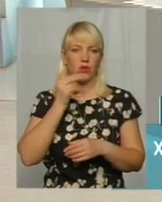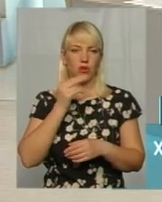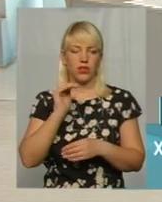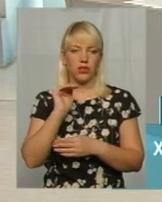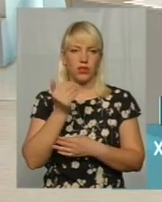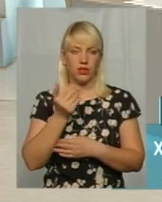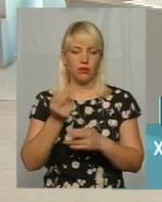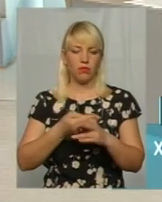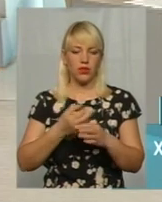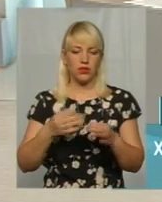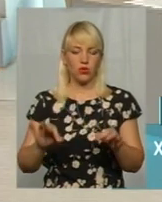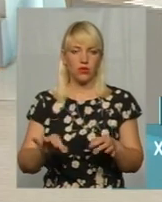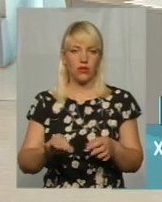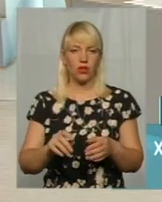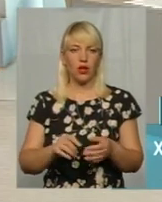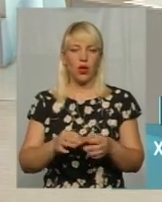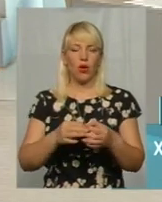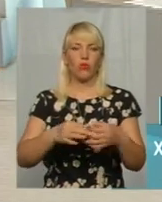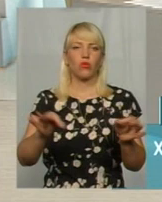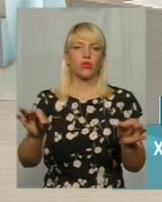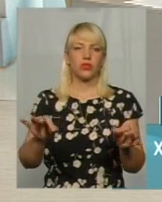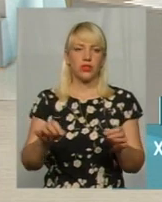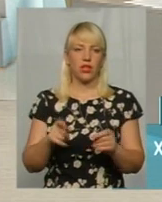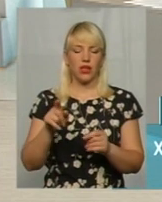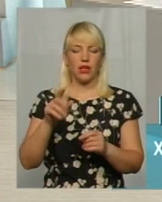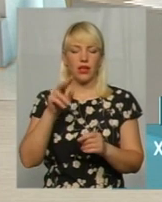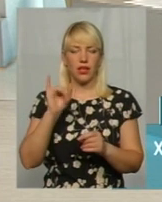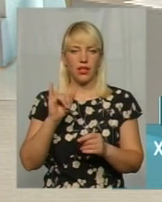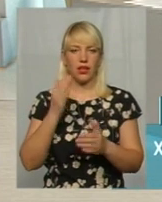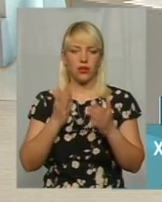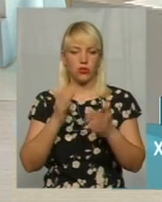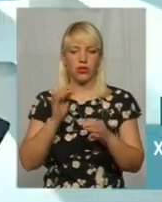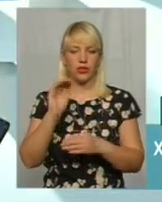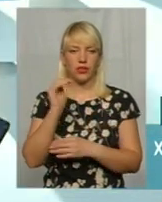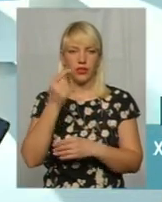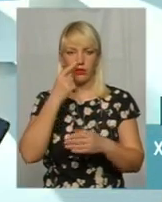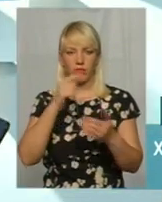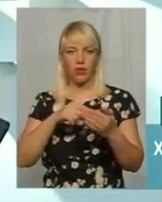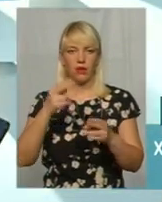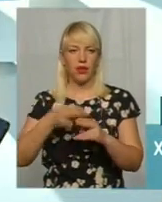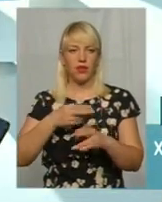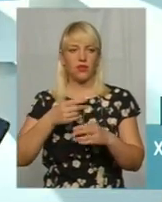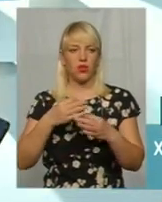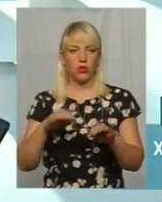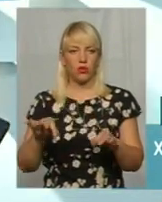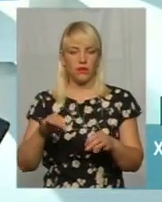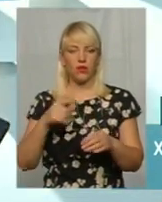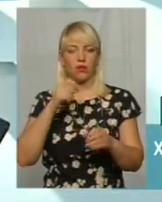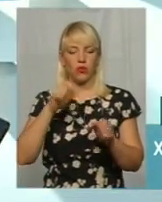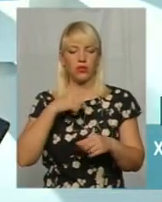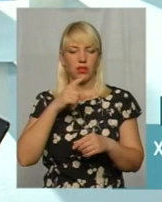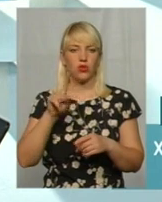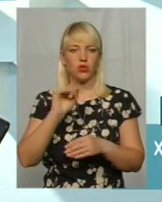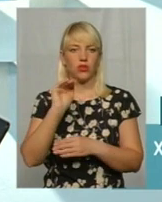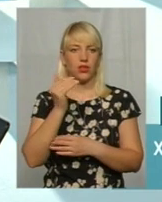дозволу відпустили, вона без дозволу попала на той маршрут батут, перепрошую, відповідно, можна говорити про те, що батьки не слідкували за своєю